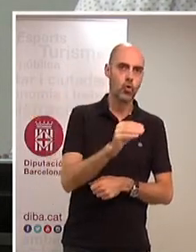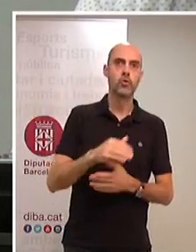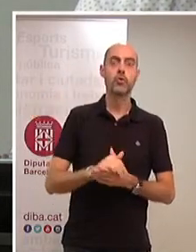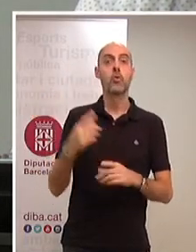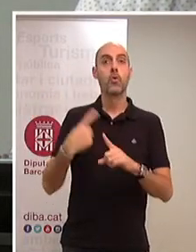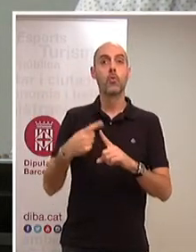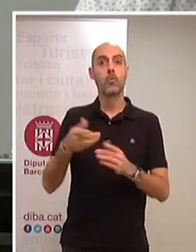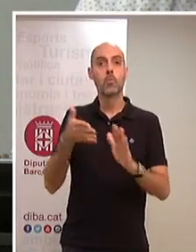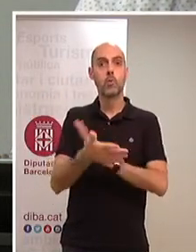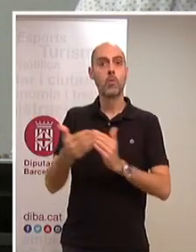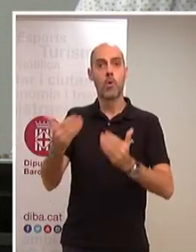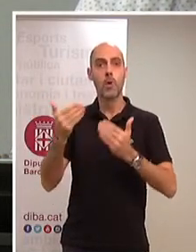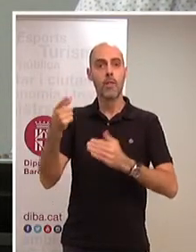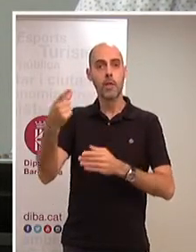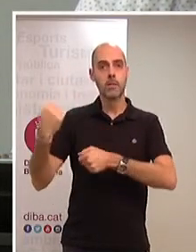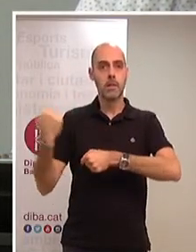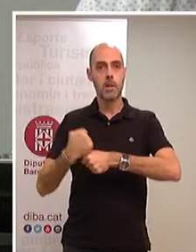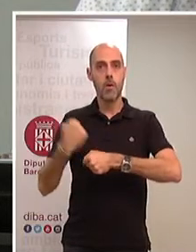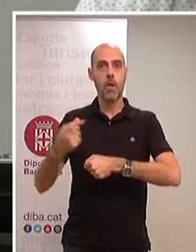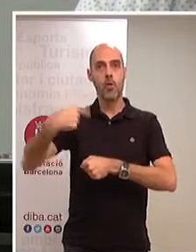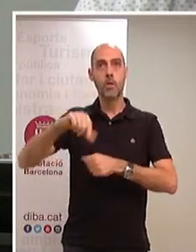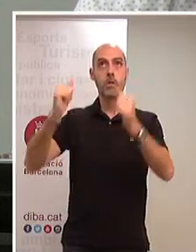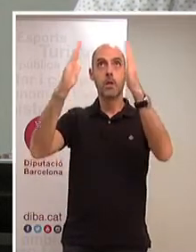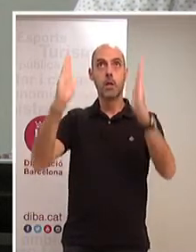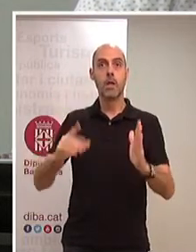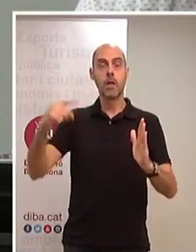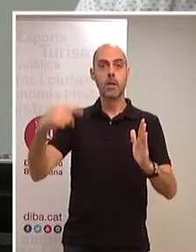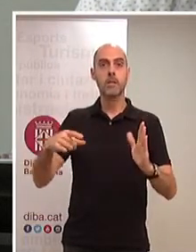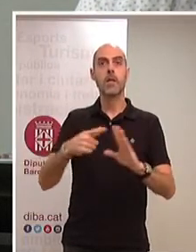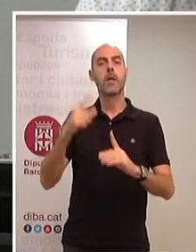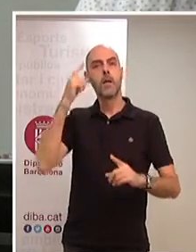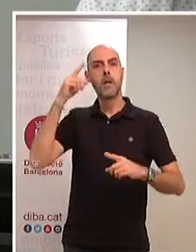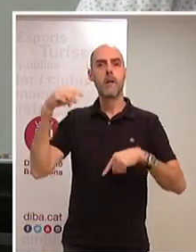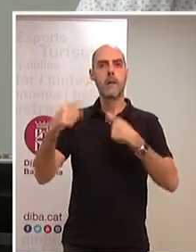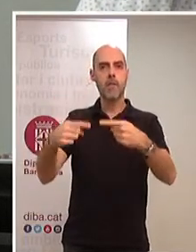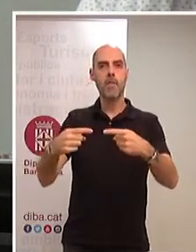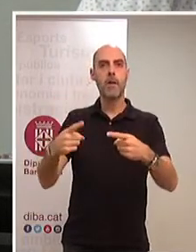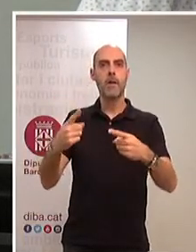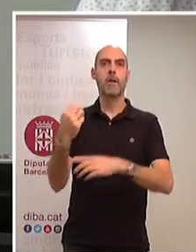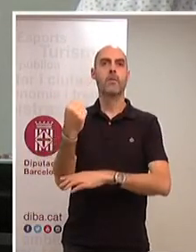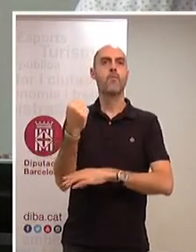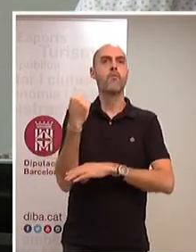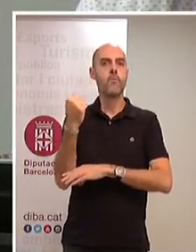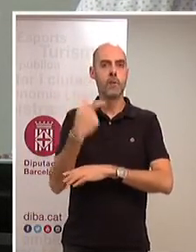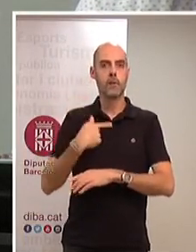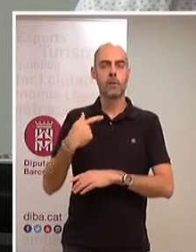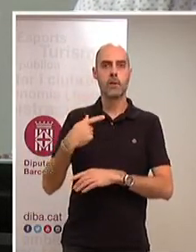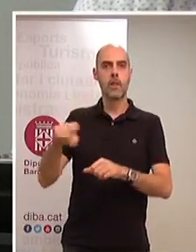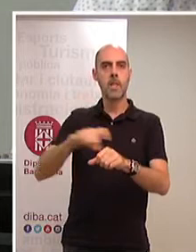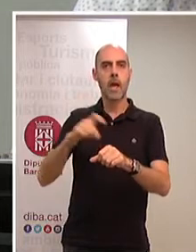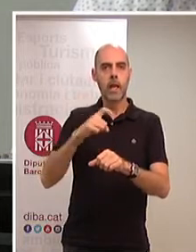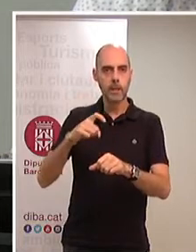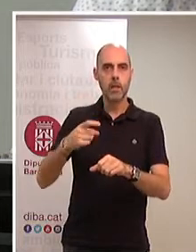gràcies a ells aquesta casa té el pols cada dia del món municipal i gràcies a ells podem dur a terme